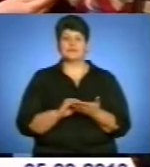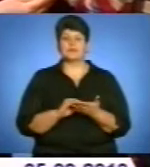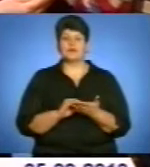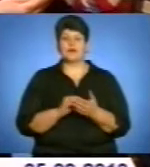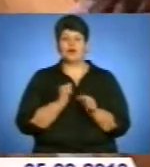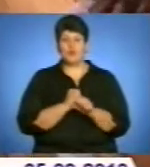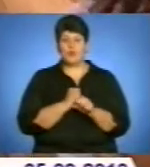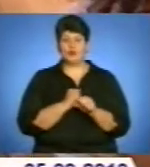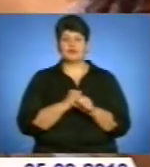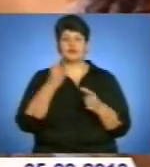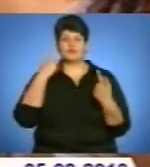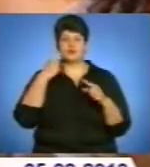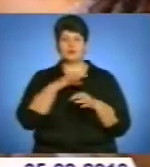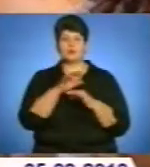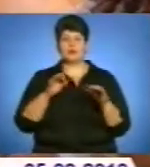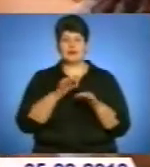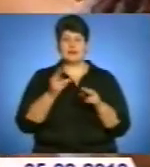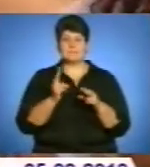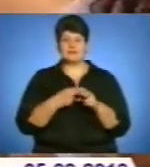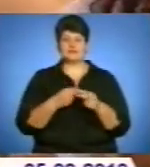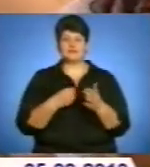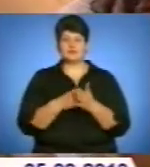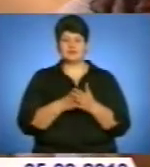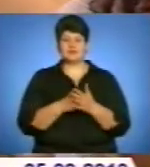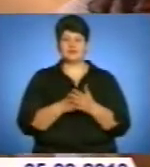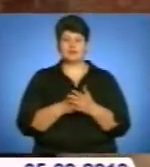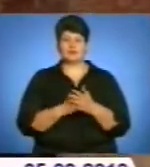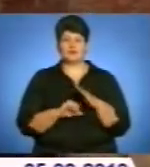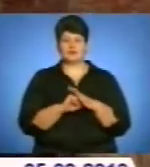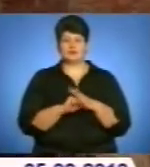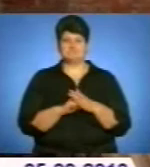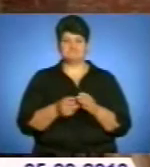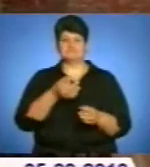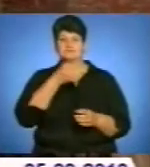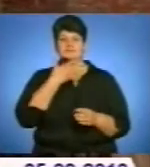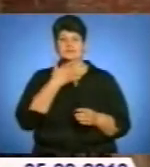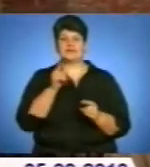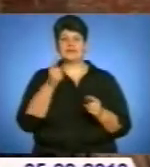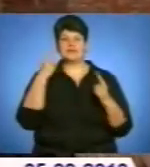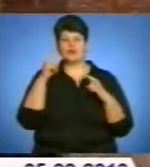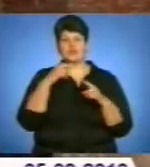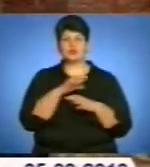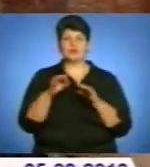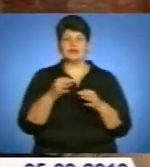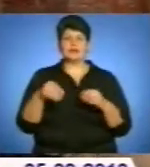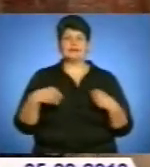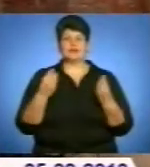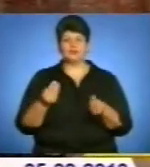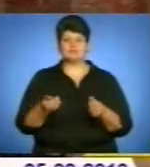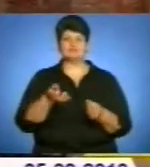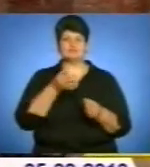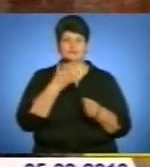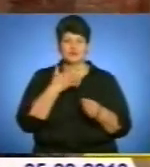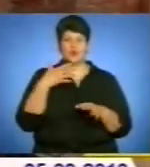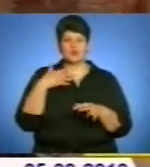Кажуть, робота над творчими проєктами без комерційної основи надихає. Такі творчі проєкти дають натхнення і